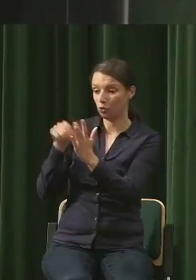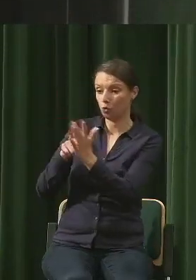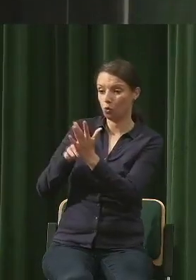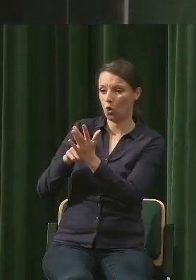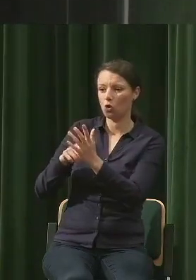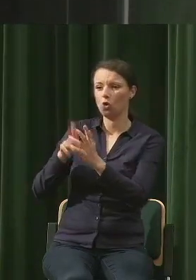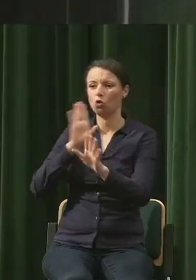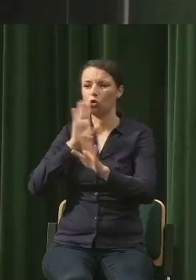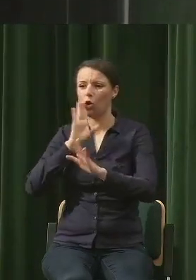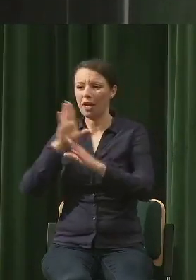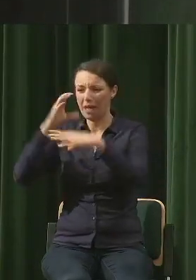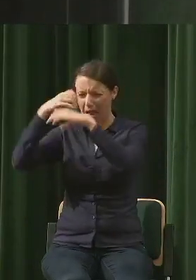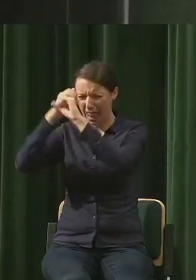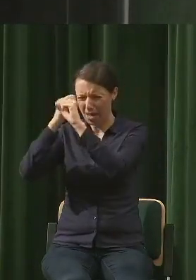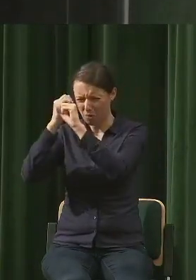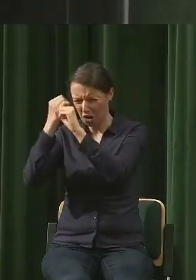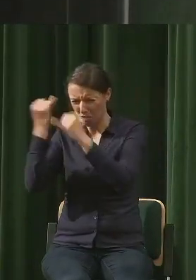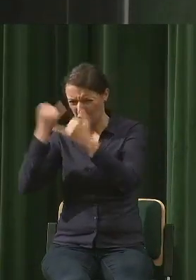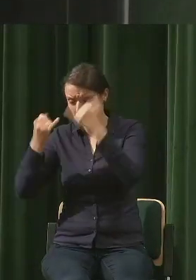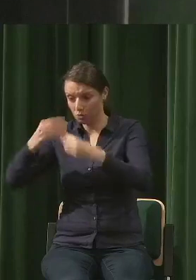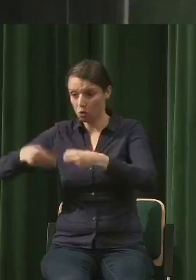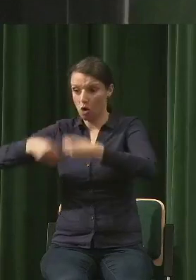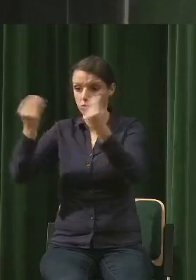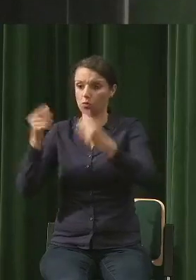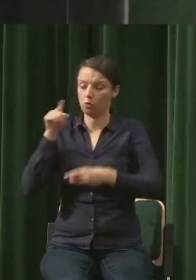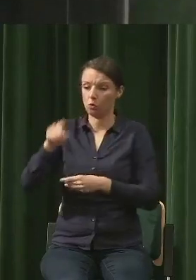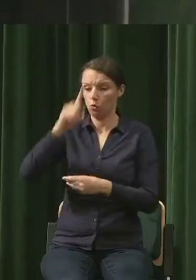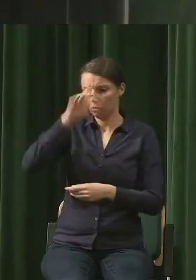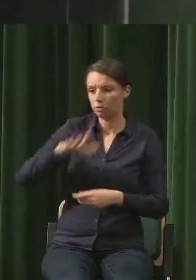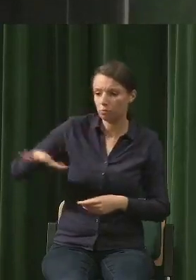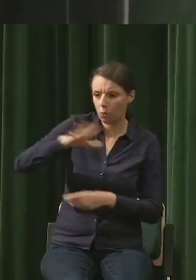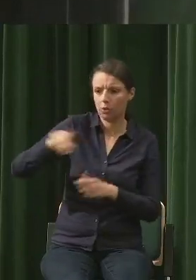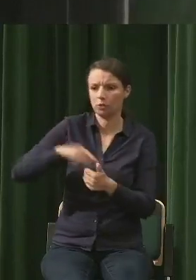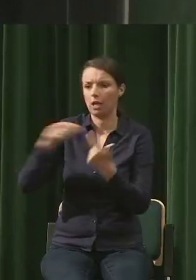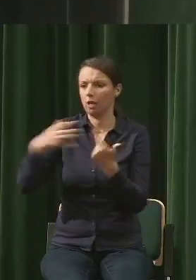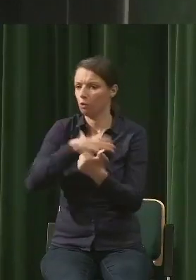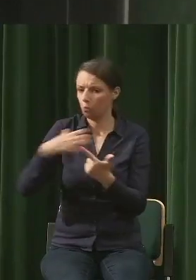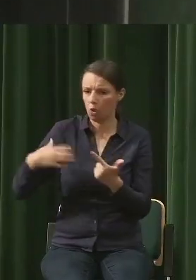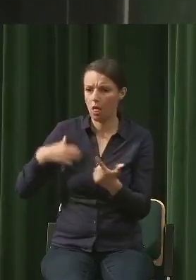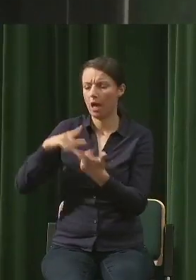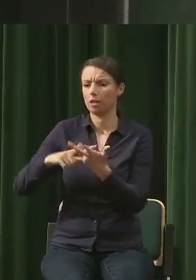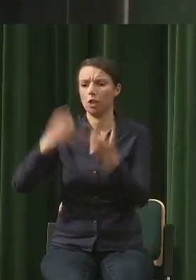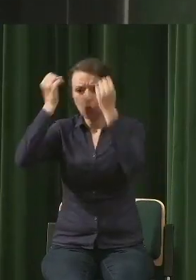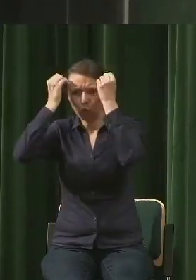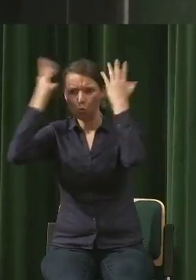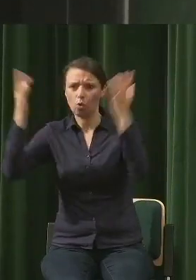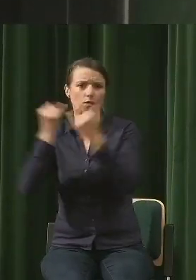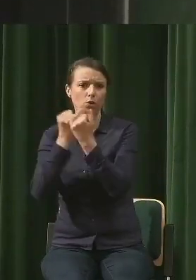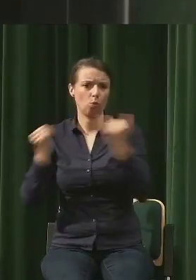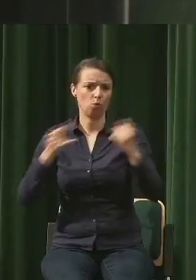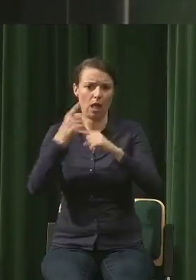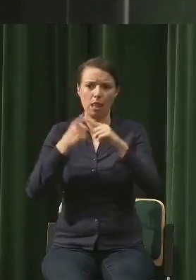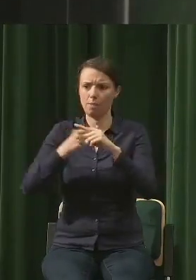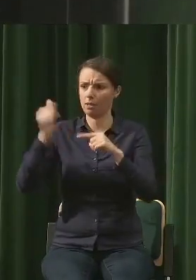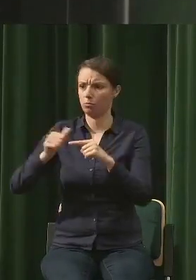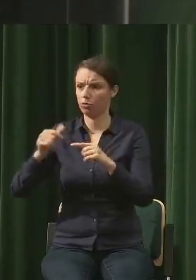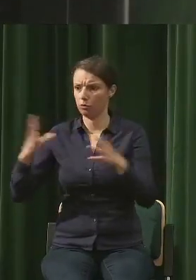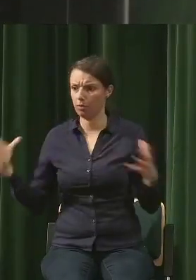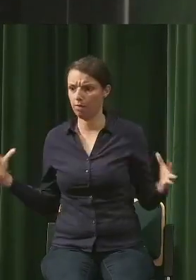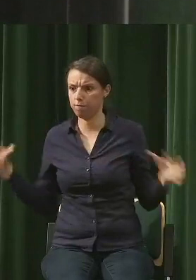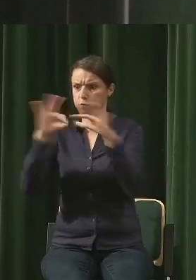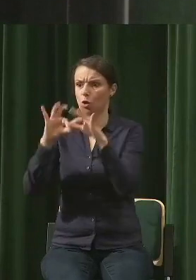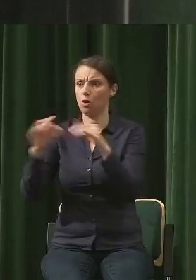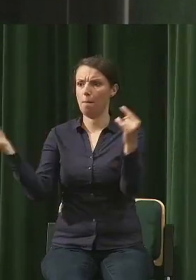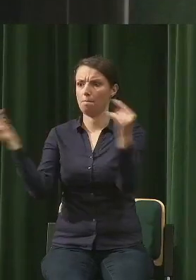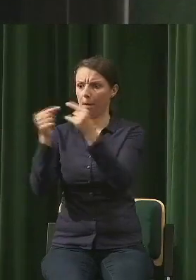bo tam trzeba i społeczne, i gospodarcze, i kulturowe, i różnego typu rzeczy połączyć w jednym i okazuje się